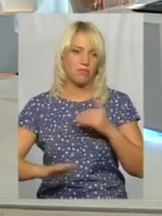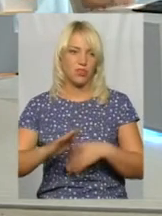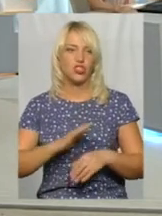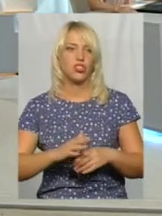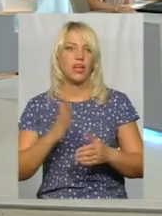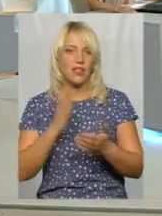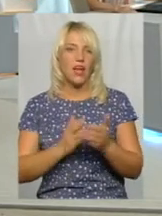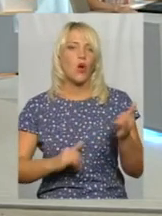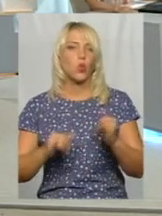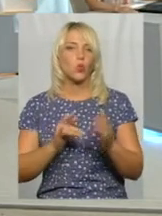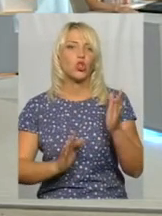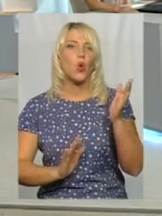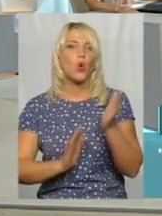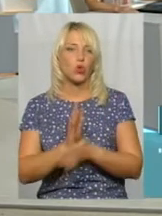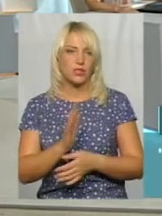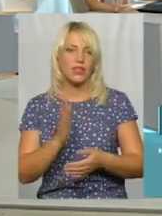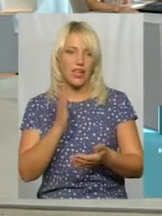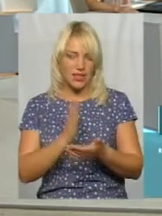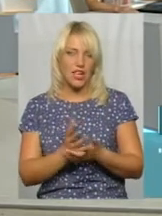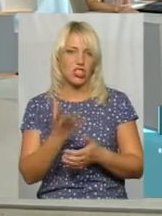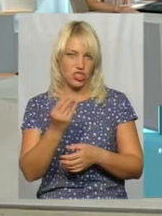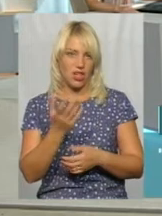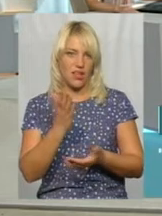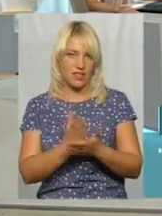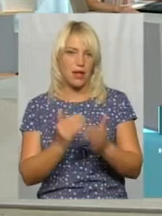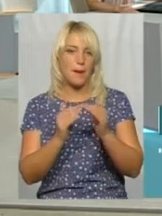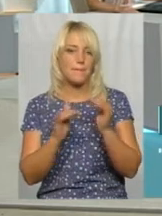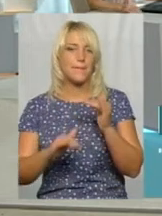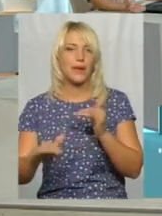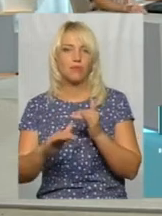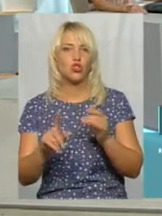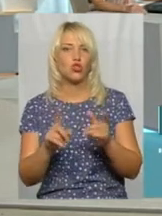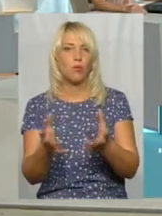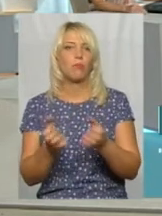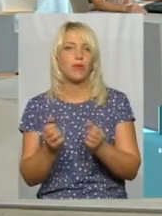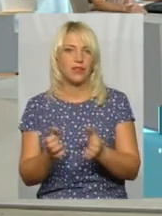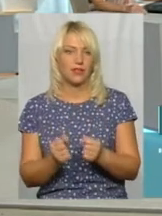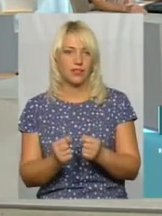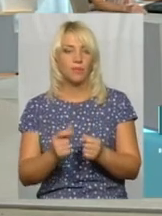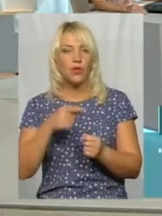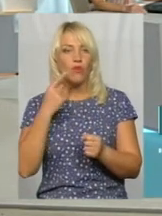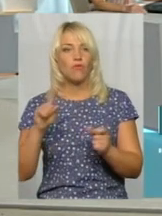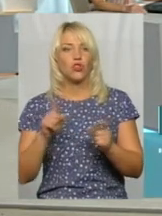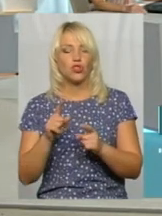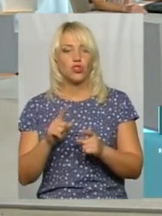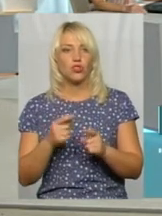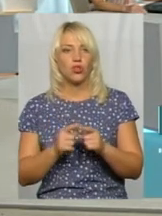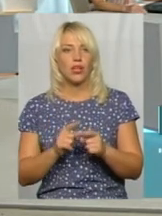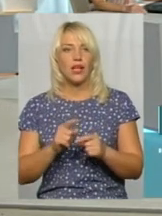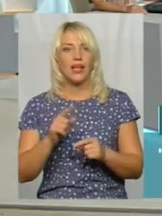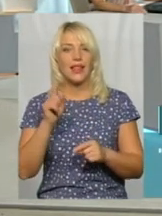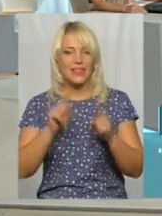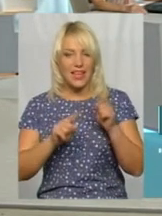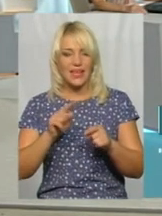Маєте куди рости? В принципі, ще маємо поки куди прийняти. До речі, кажучи, певна частка дітей з Озерної теж